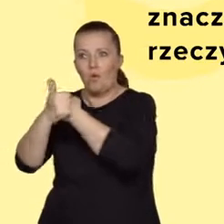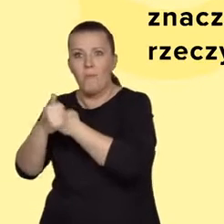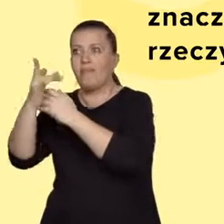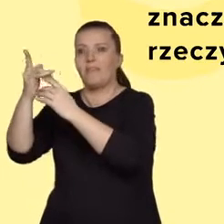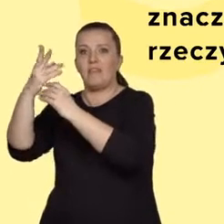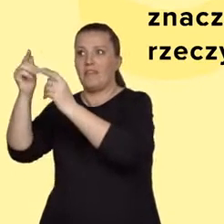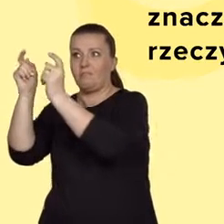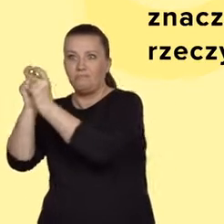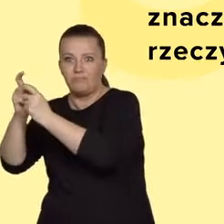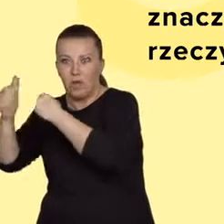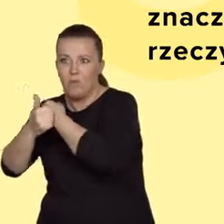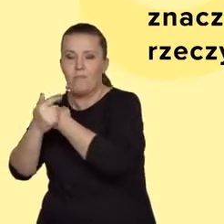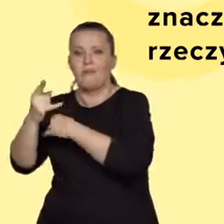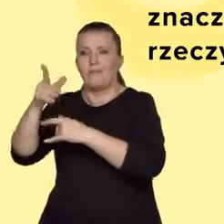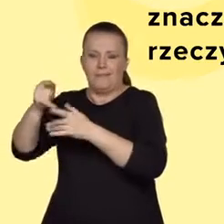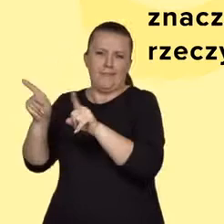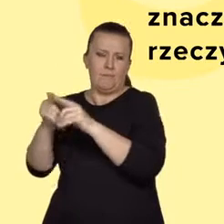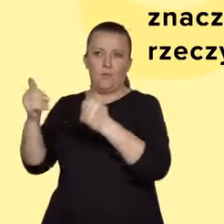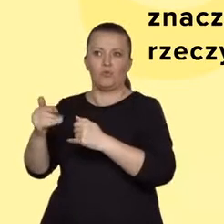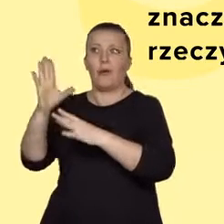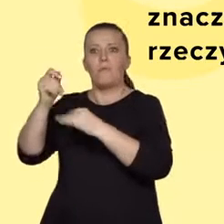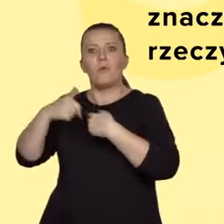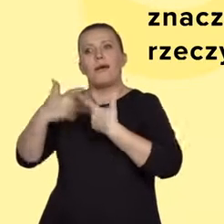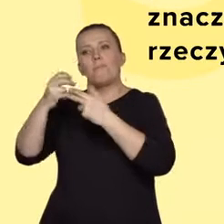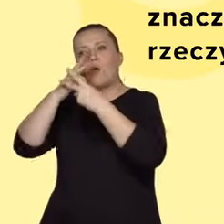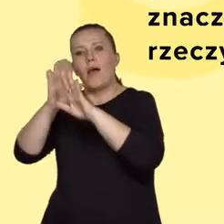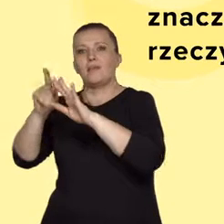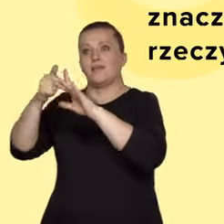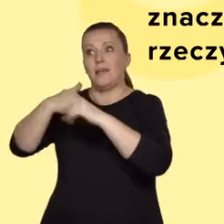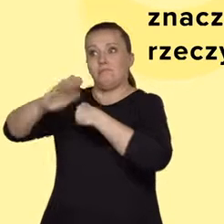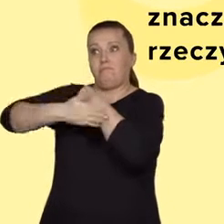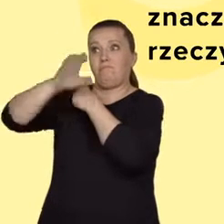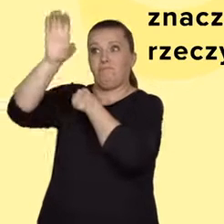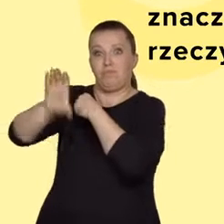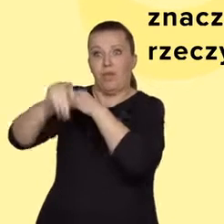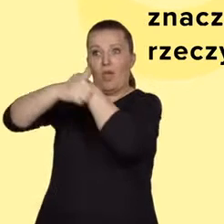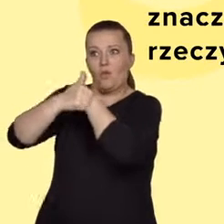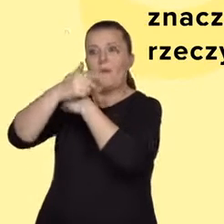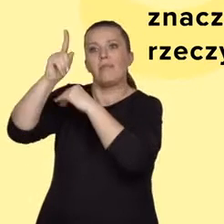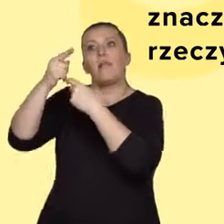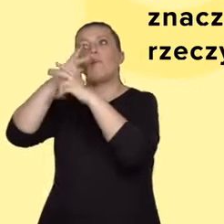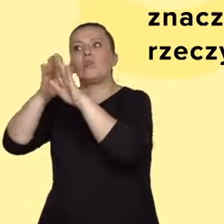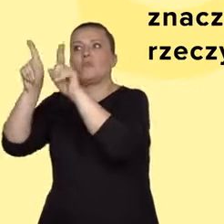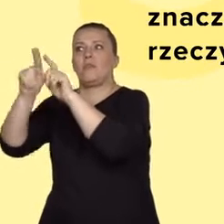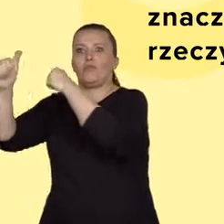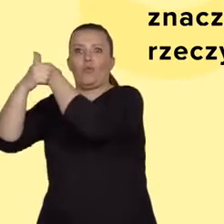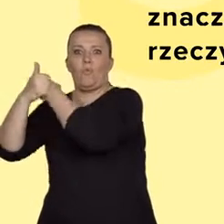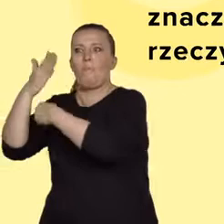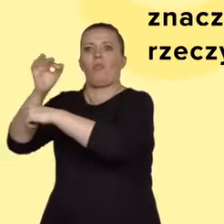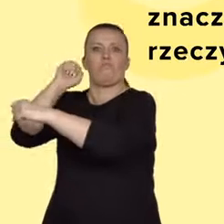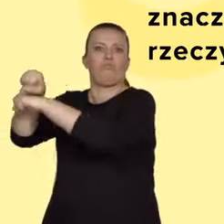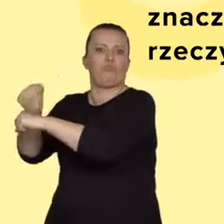kontrargumenty, dzięki czemu możemy pokazać, że dostrzegamy złożność problemu pojawiającego się w poleceniu. Autor